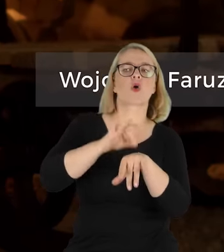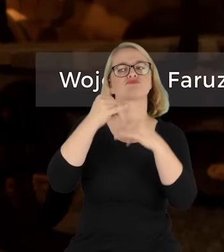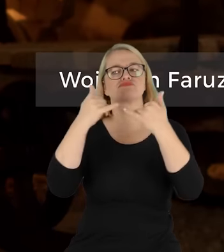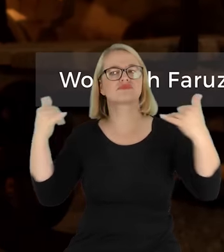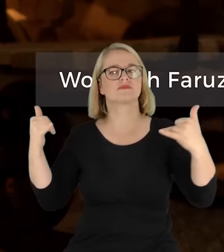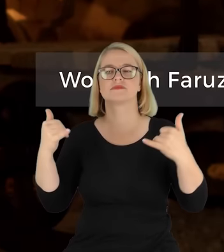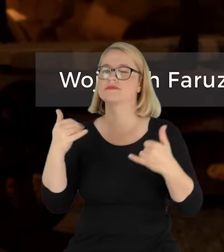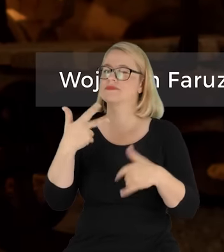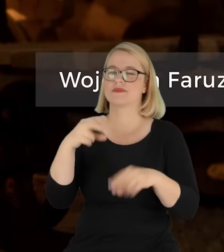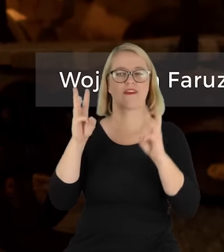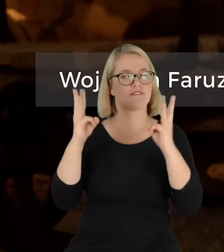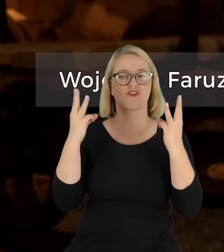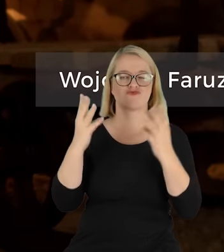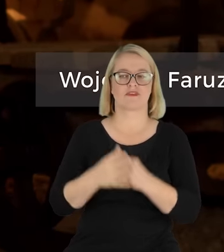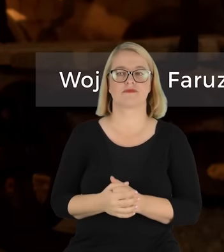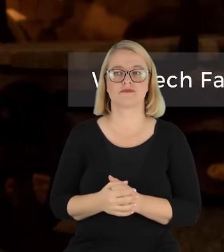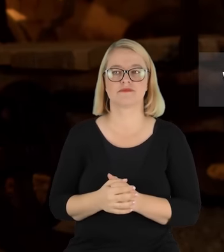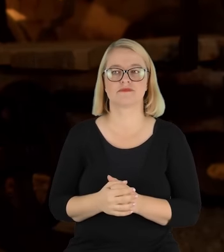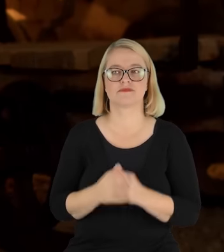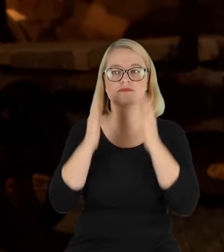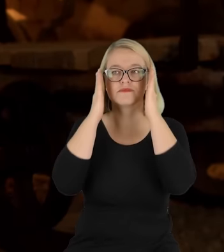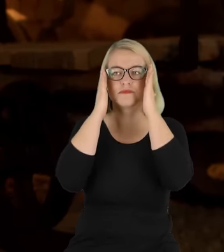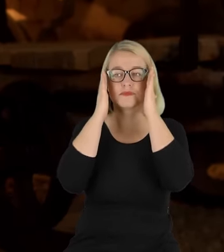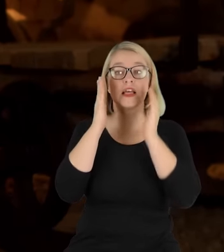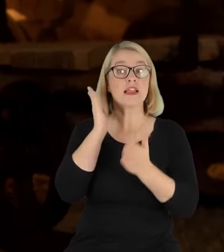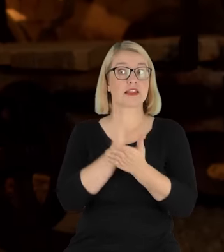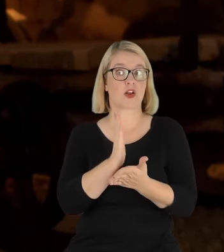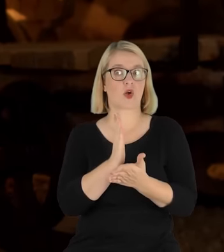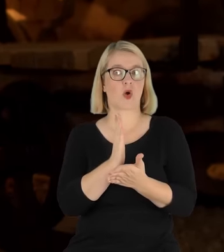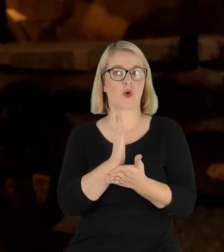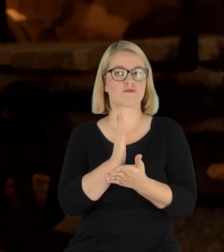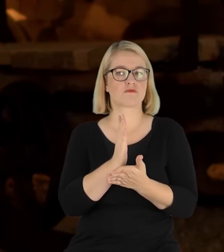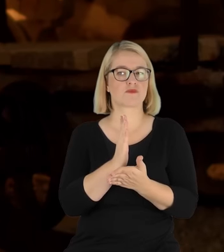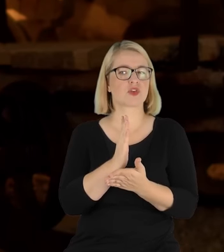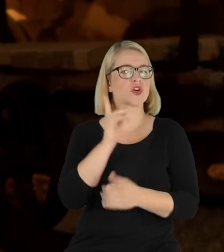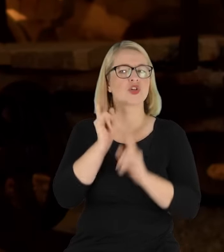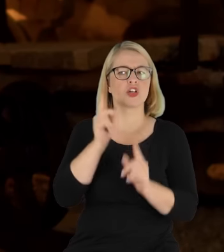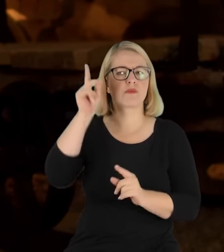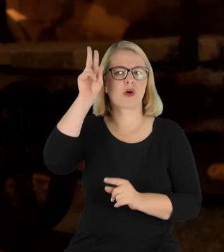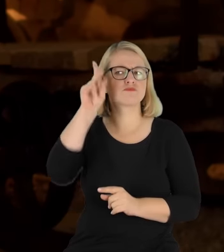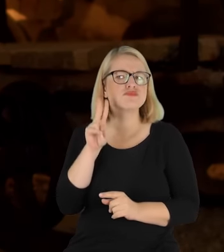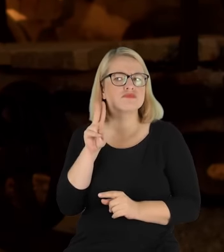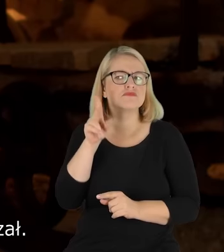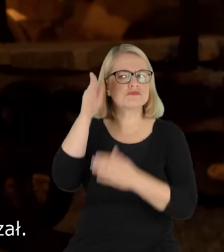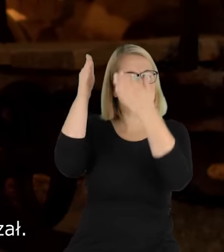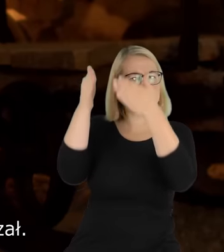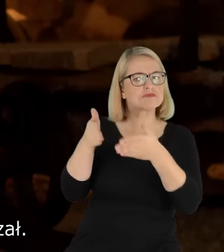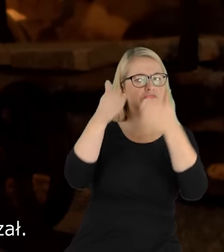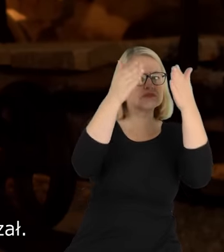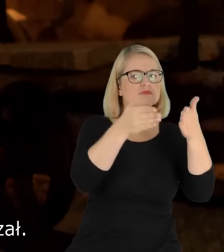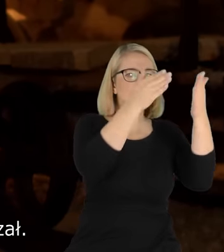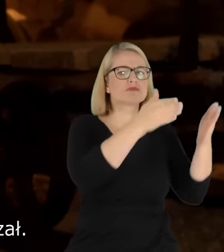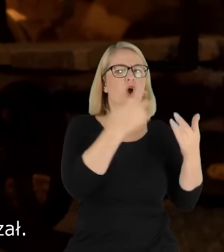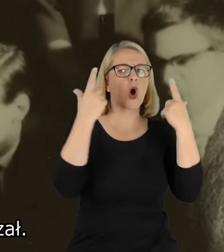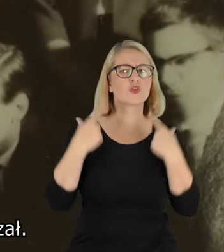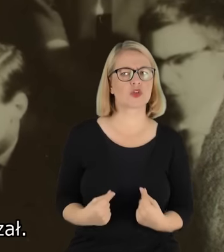osoby miały, tylko bardzo szybko umiał poznać się na